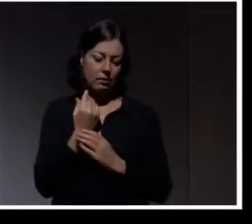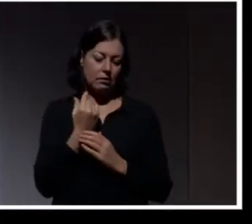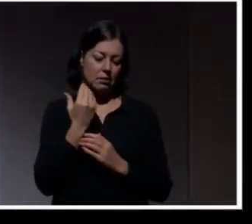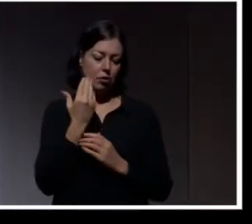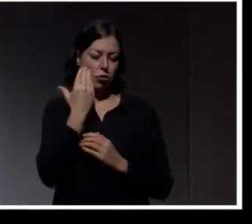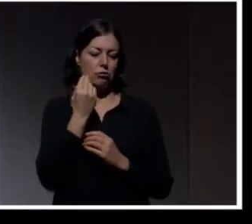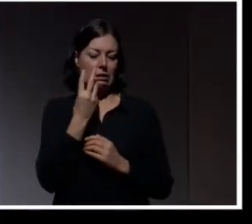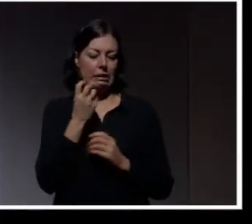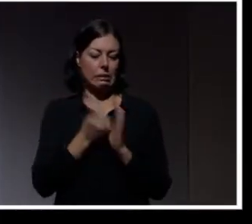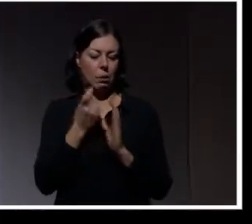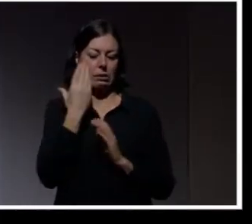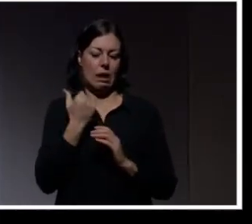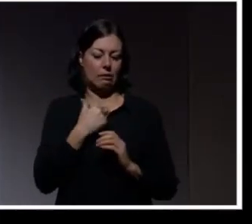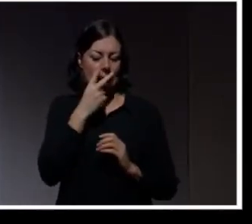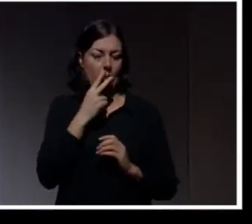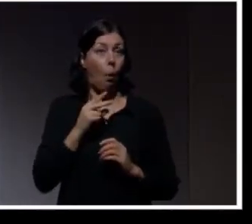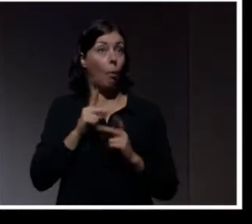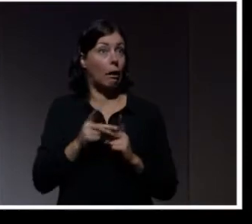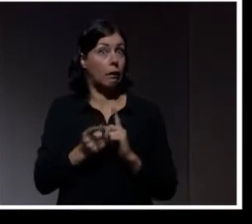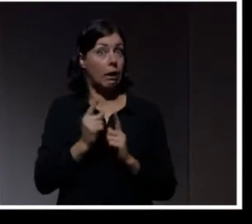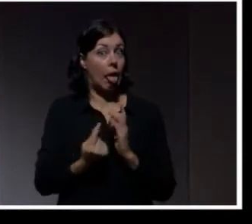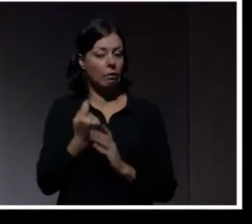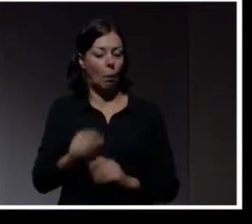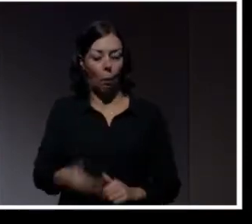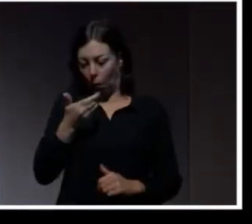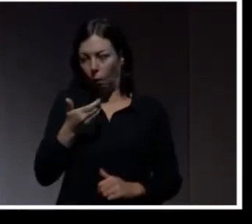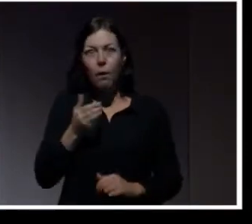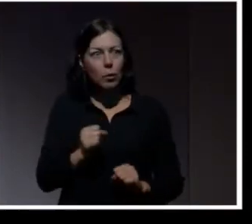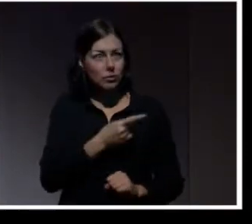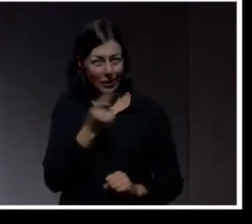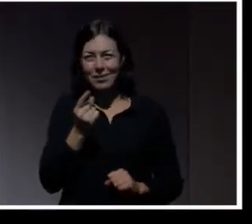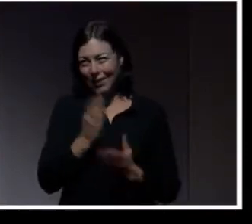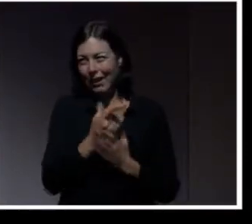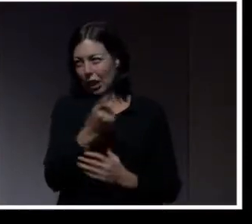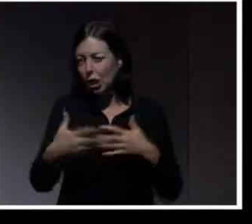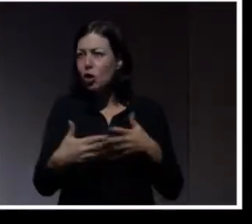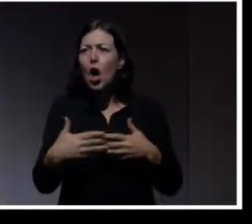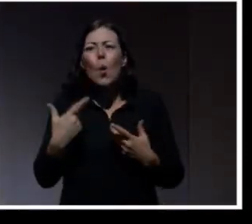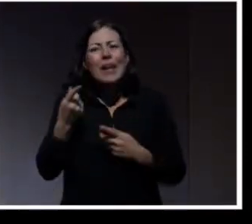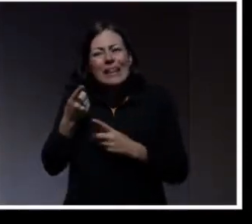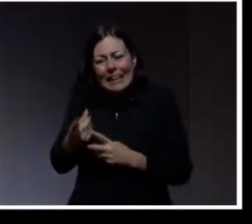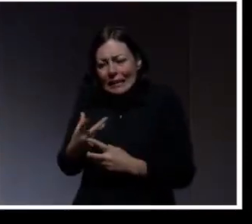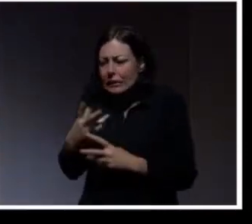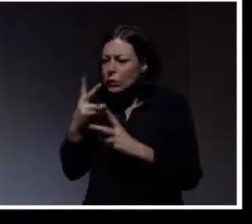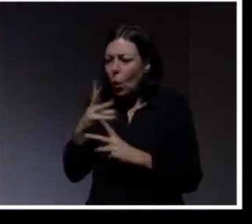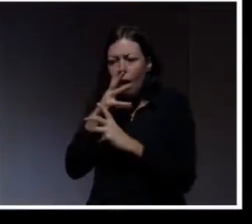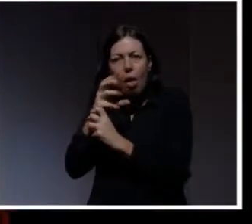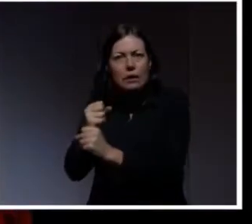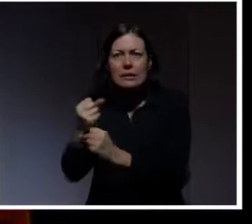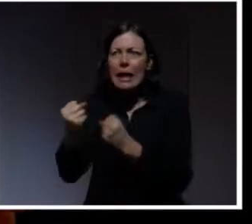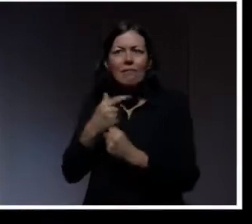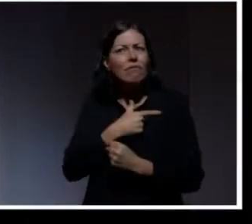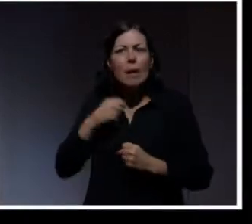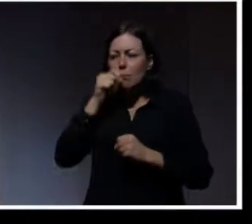jag tittar. Och den här magin som Nya prylar erbjuder, den är för stark för att vi människor ska våga ifrågasätta och kunna